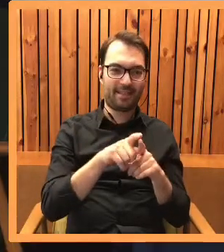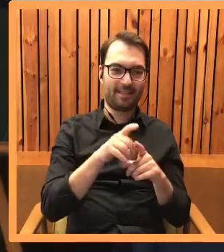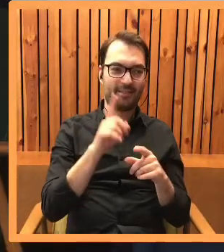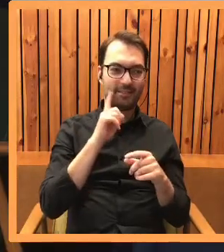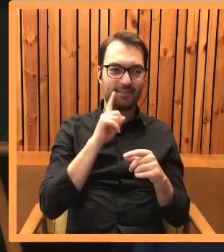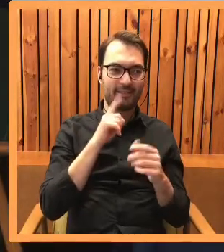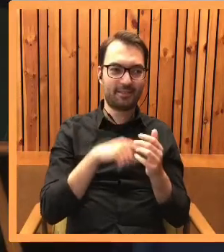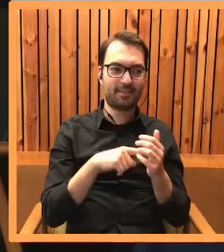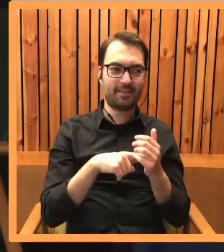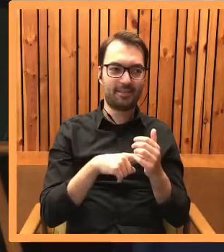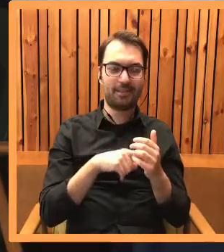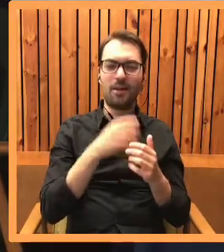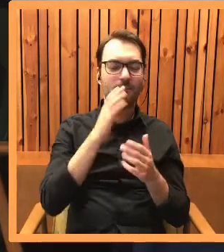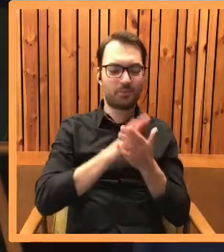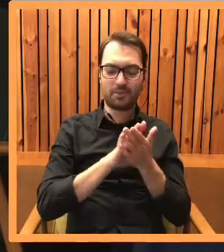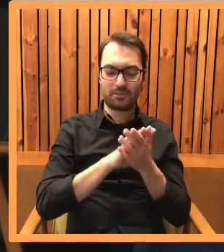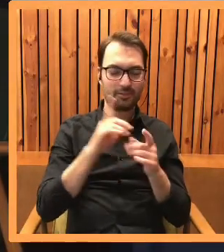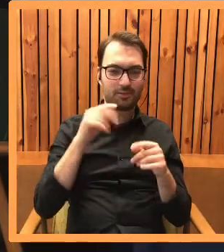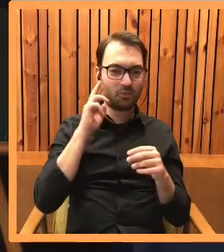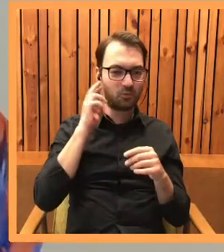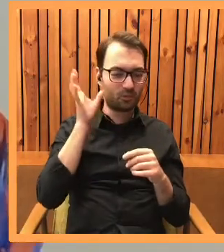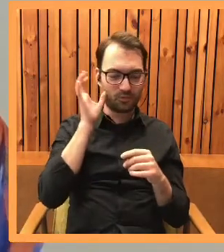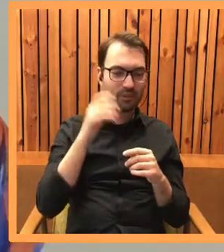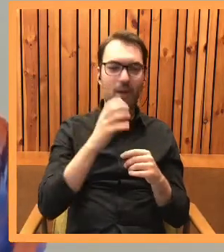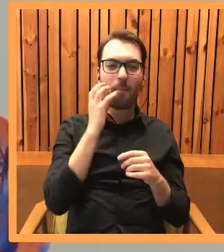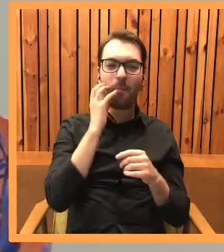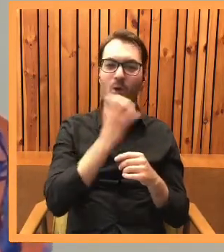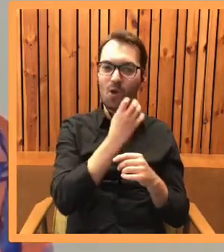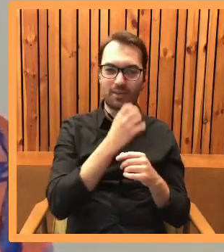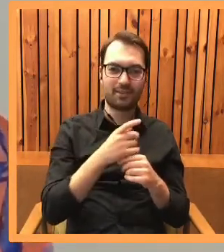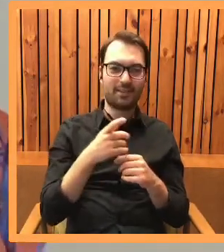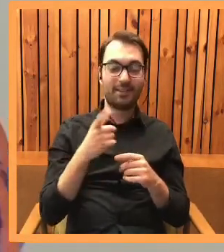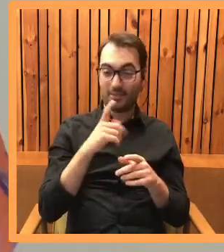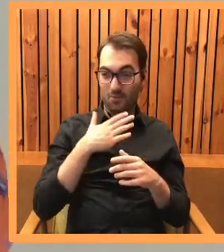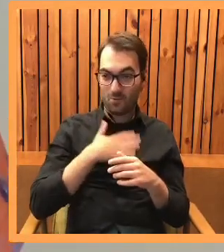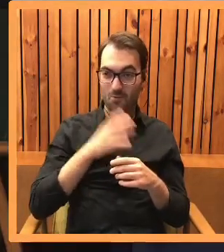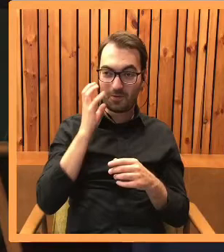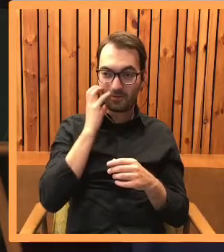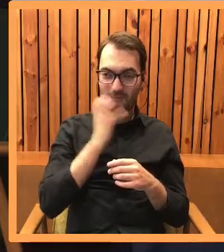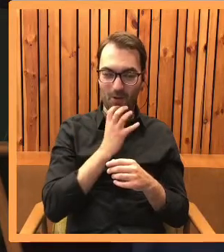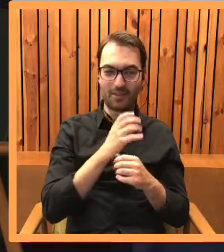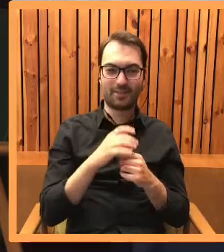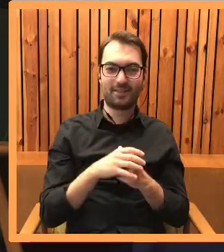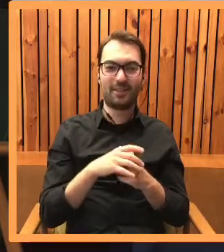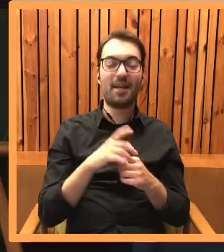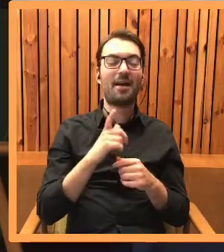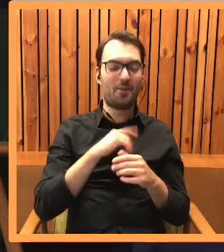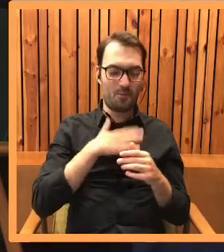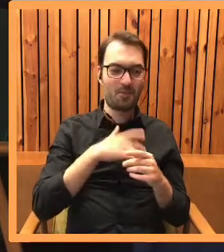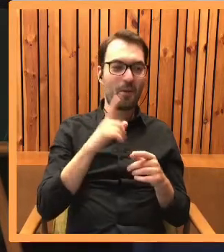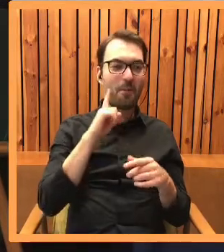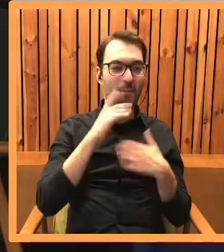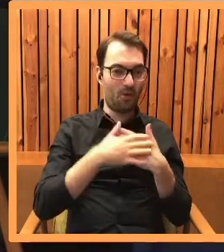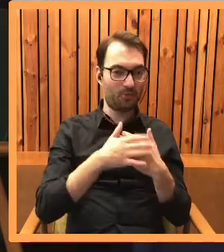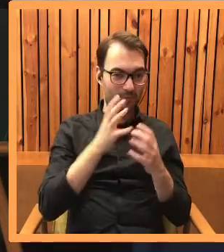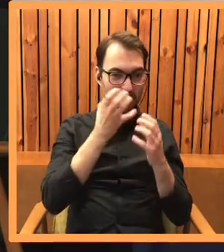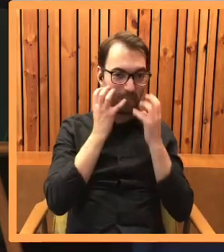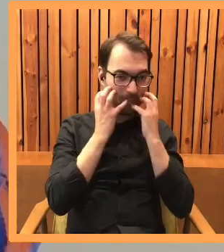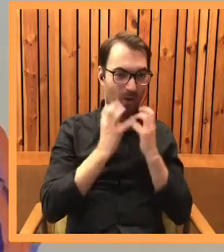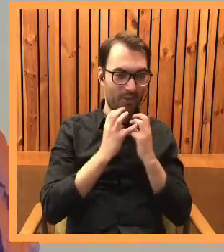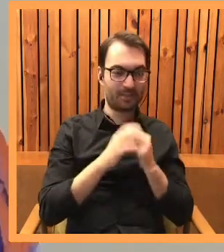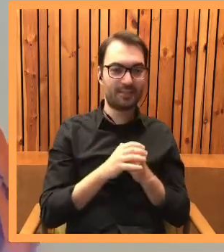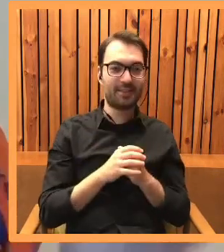Czy to jest słabość do brodaczy? No takich z zarostem. Czy mąż w takim razie jest tym mężczyzną brodaczem?